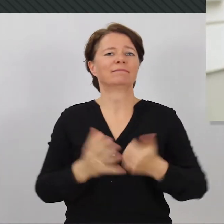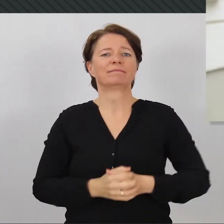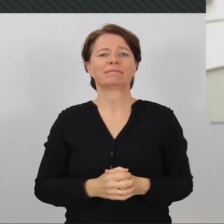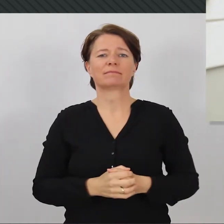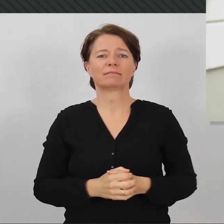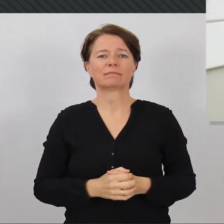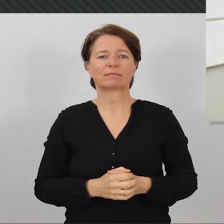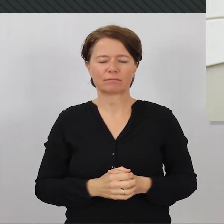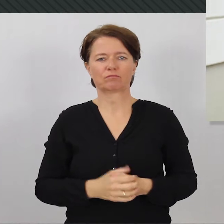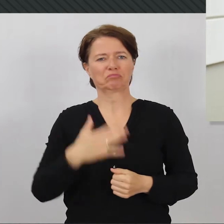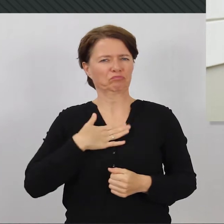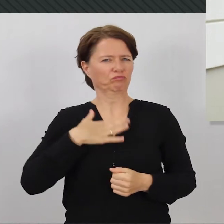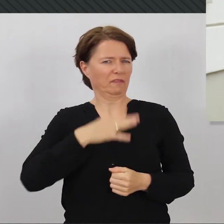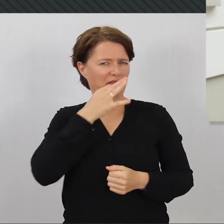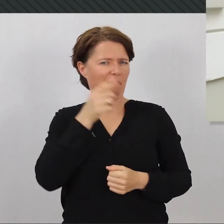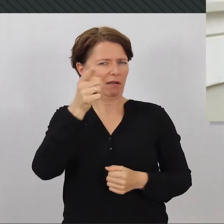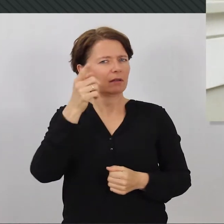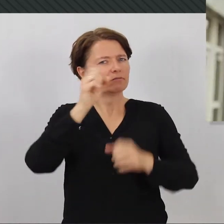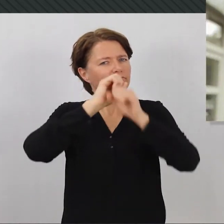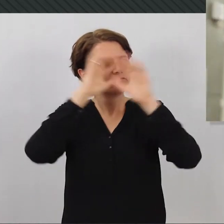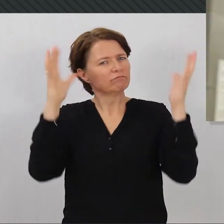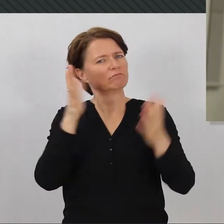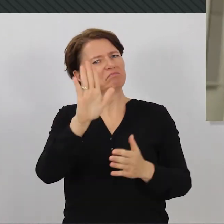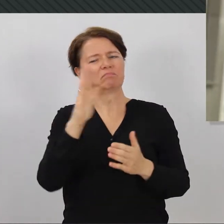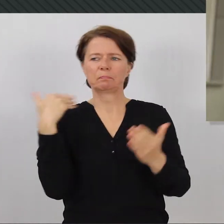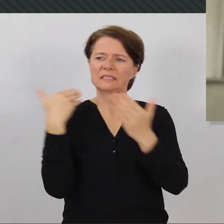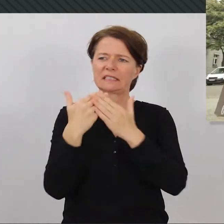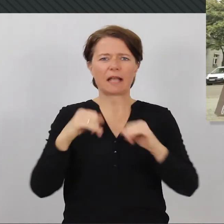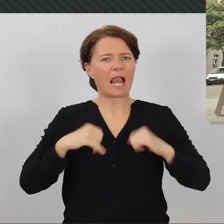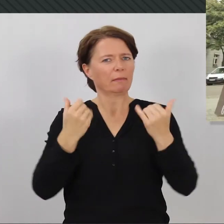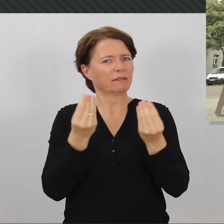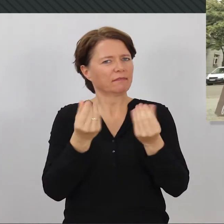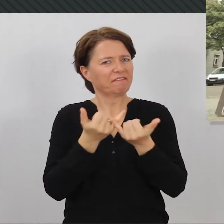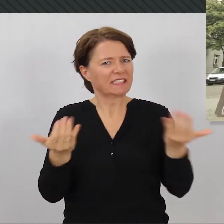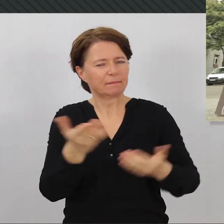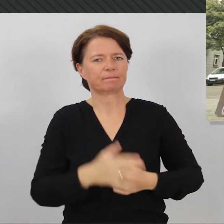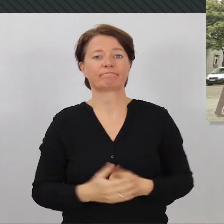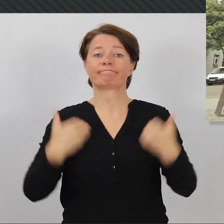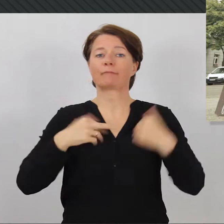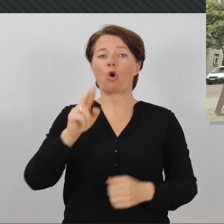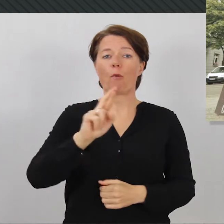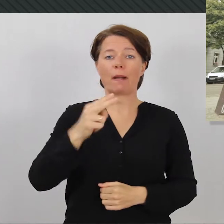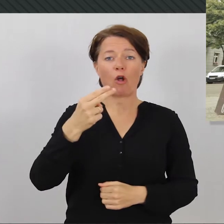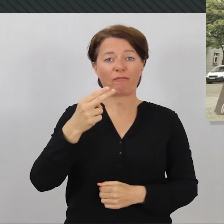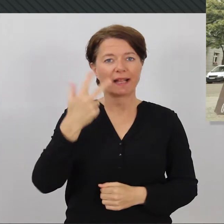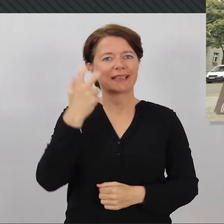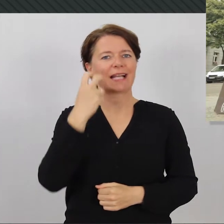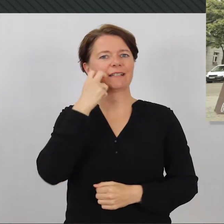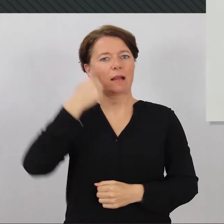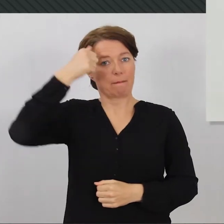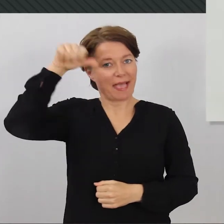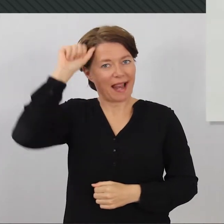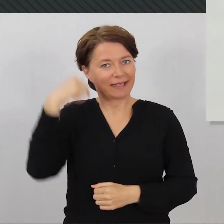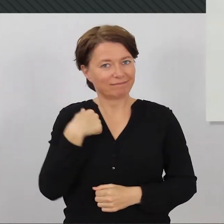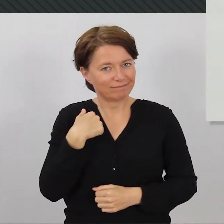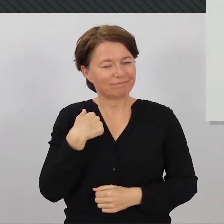Ich möchte von ihm wissen, wie er diese Situation erlebt hat. Hallo, ich bin Robert Hofmann, 30 Jahre alt,